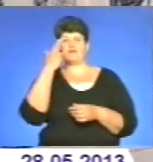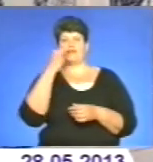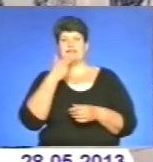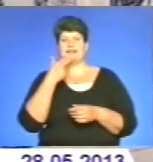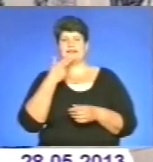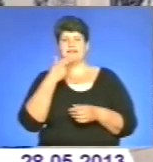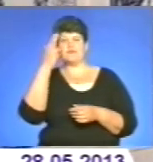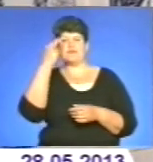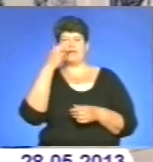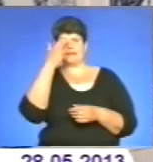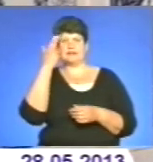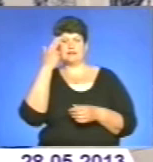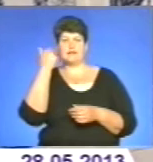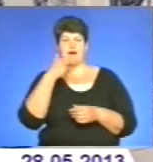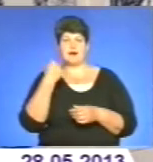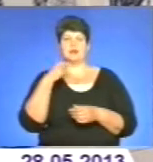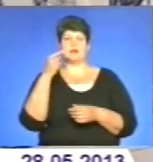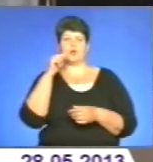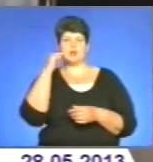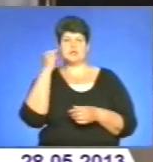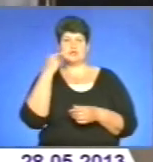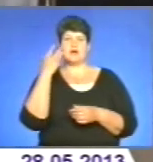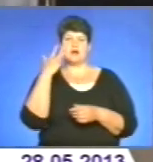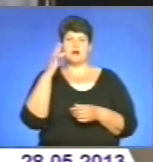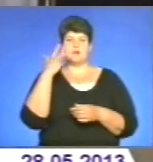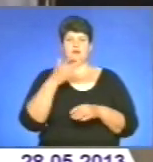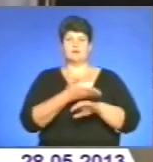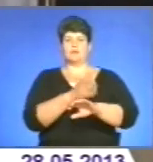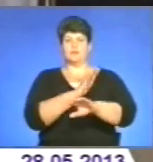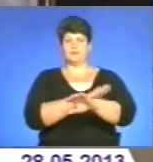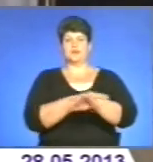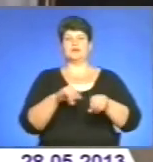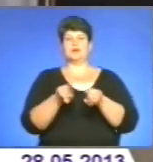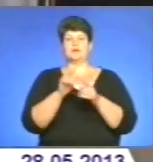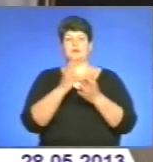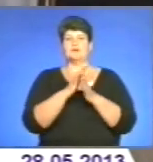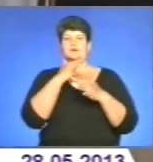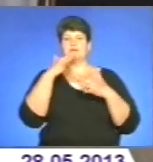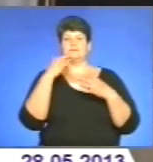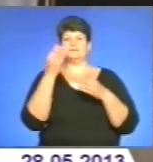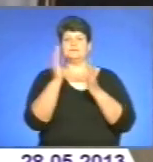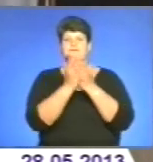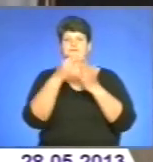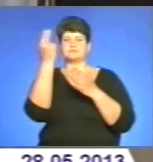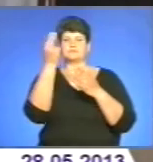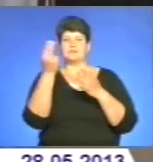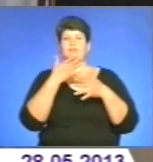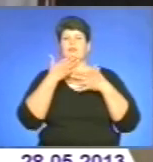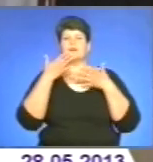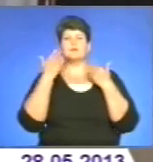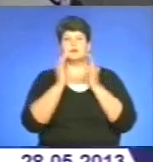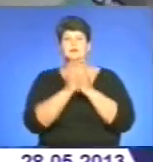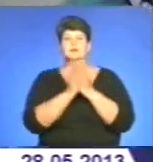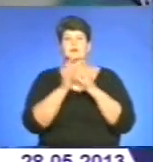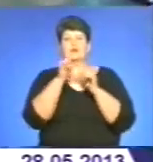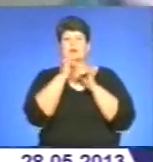Болгарії, Польщі, Америці. А ще в доробку Ярослава Омеляна ряд книжкових ілюстрацій. Він вважає, що не існує книжки, якої неможливо